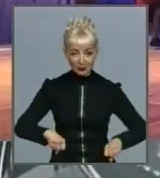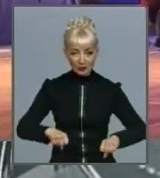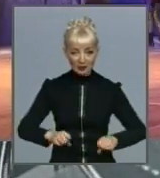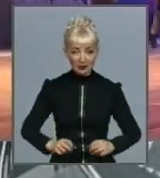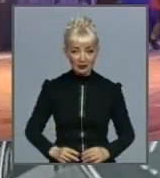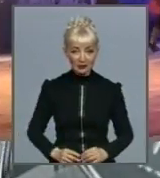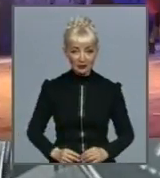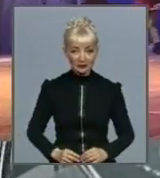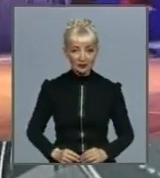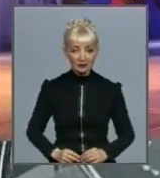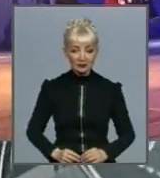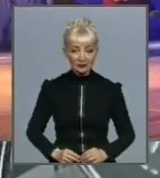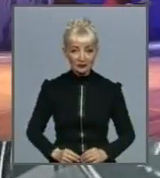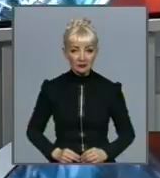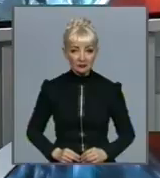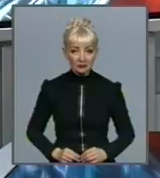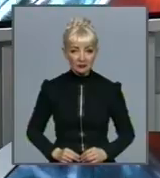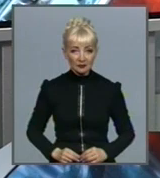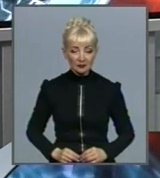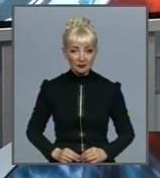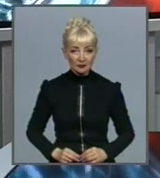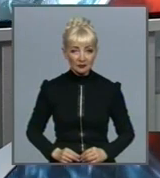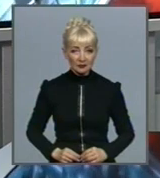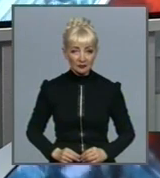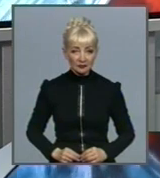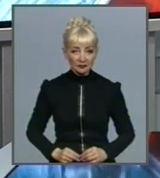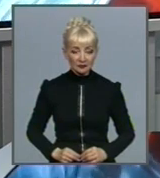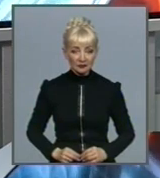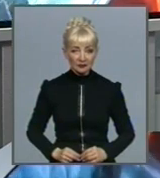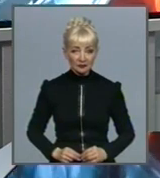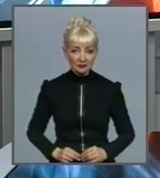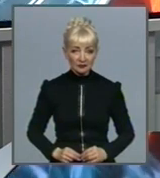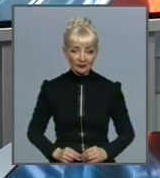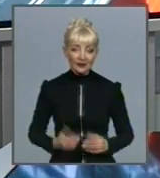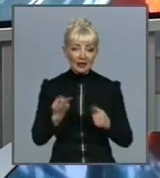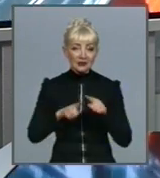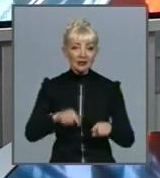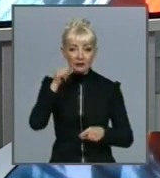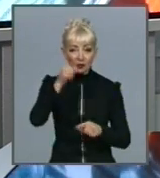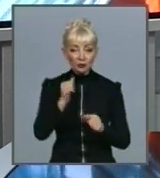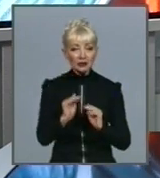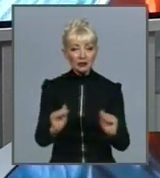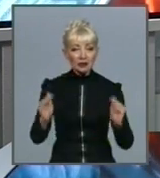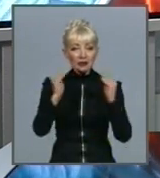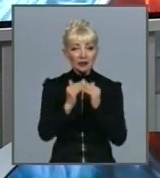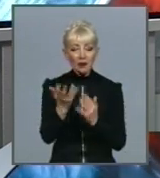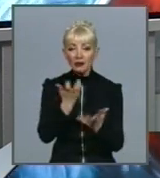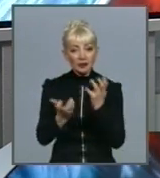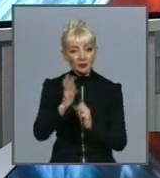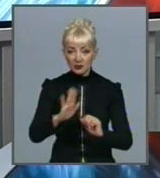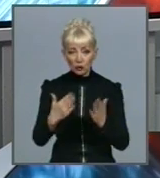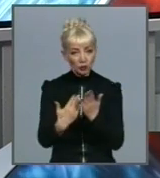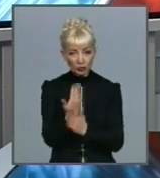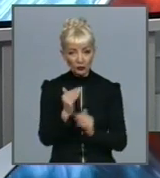Синицький. Харківські Звістя. З цього року дитячі будинки не прийматимуть нових вихованців. У Міністерстві